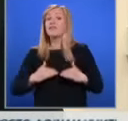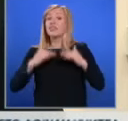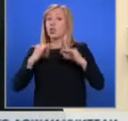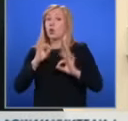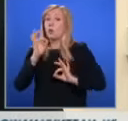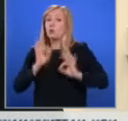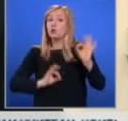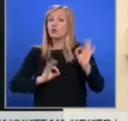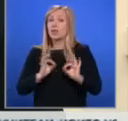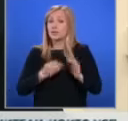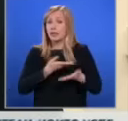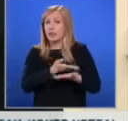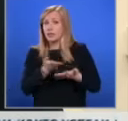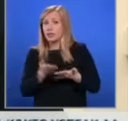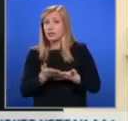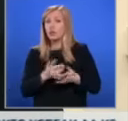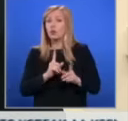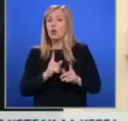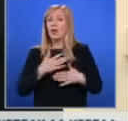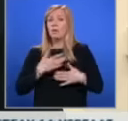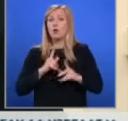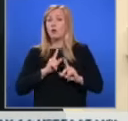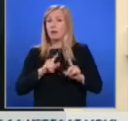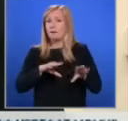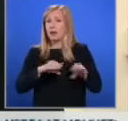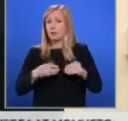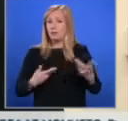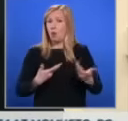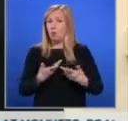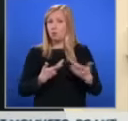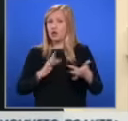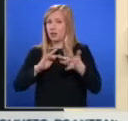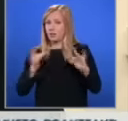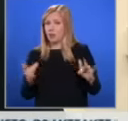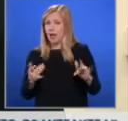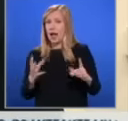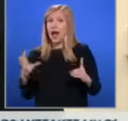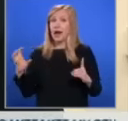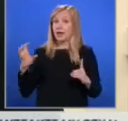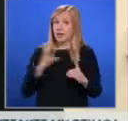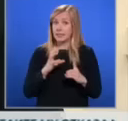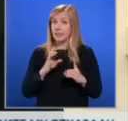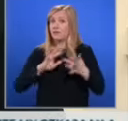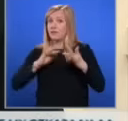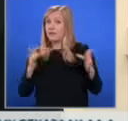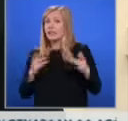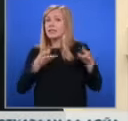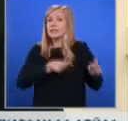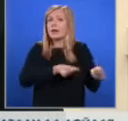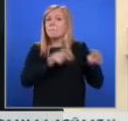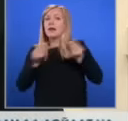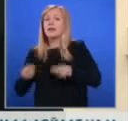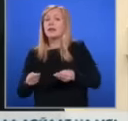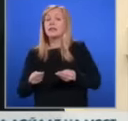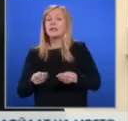процента на тези спряма, които е имало неприемливи отношения в мрежата. Агресивното поведение в интернет често се пренасе и в